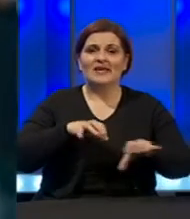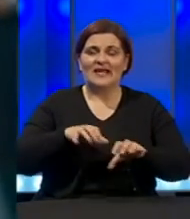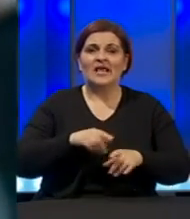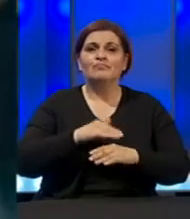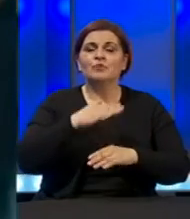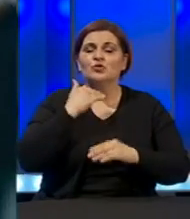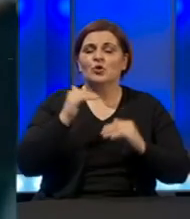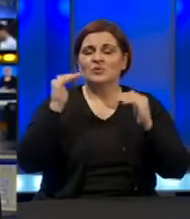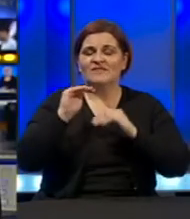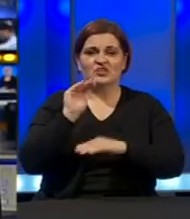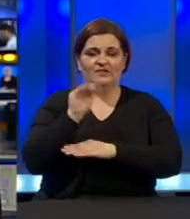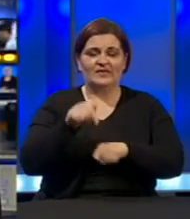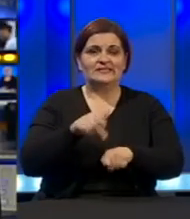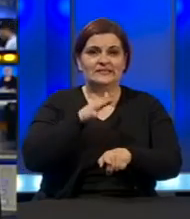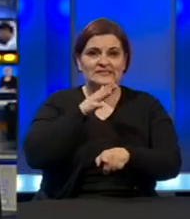Toliko za večerašnje javljanje iz Sarajeva.